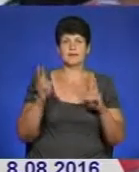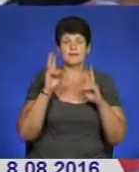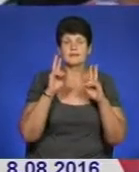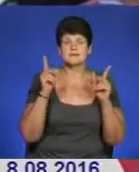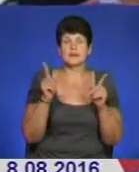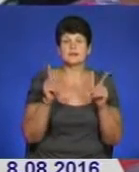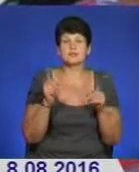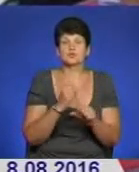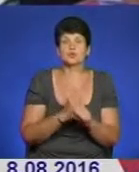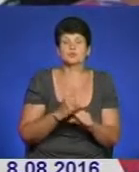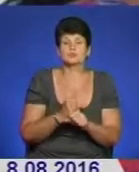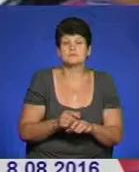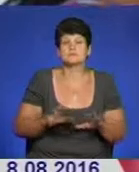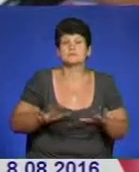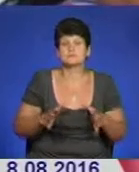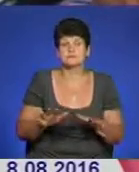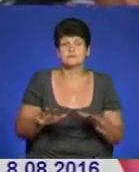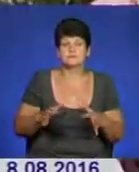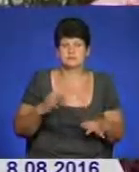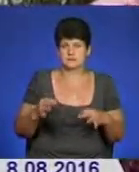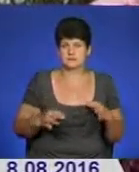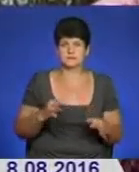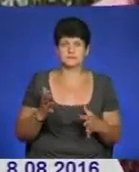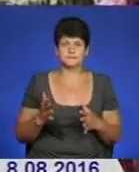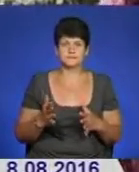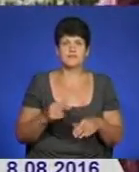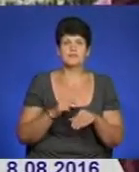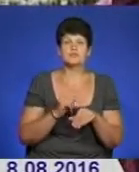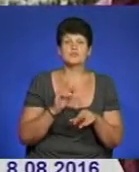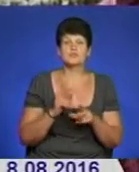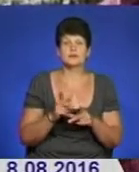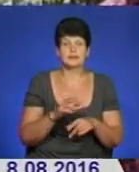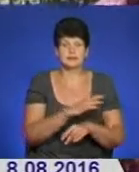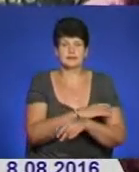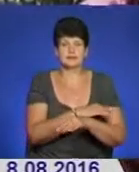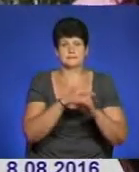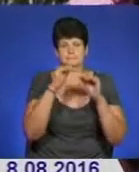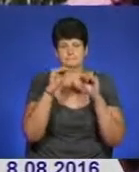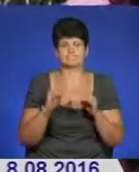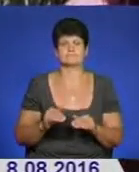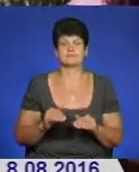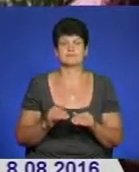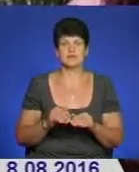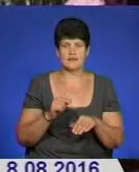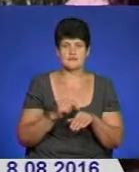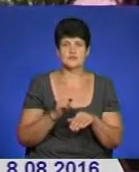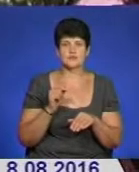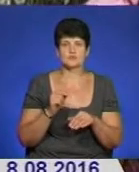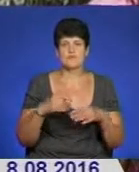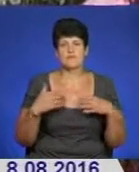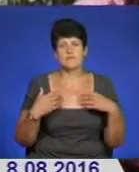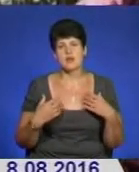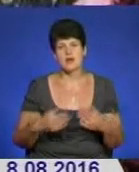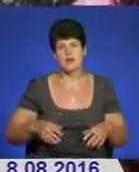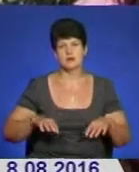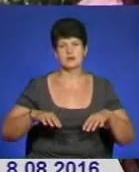що робив. Дискомфорт. Відчуваєш як, зразу тис падає, відчуваєш якось таку в'яалість,